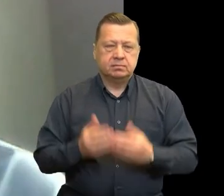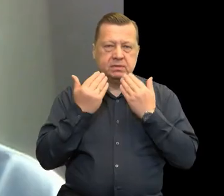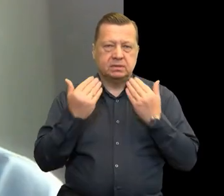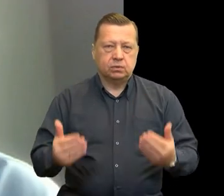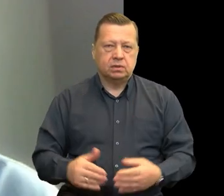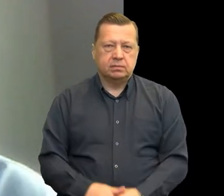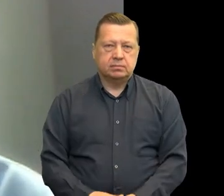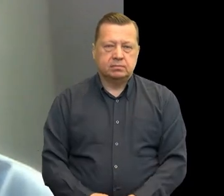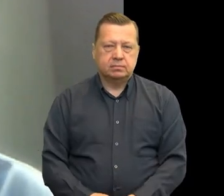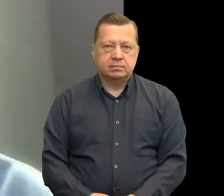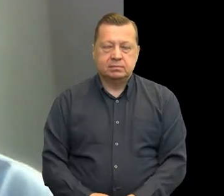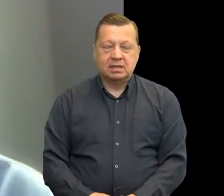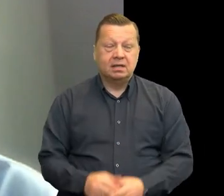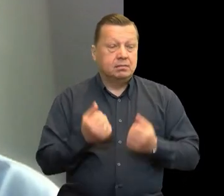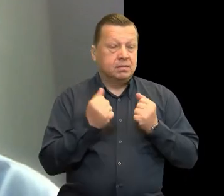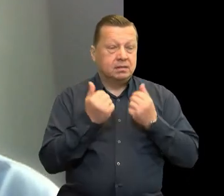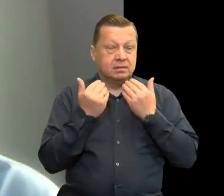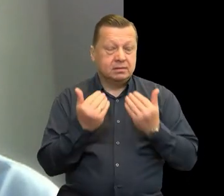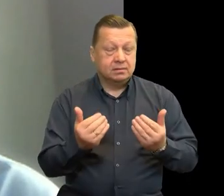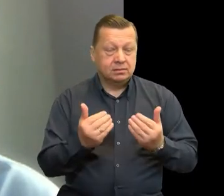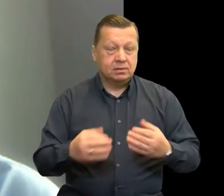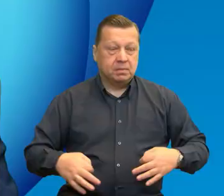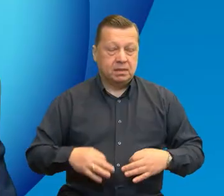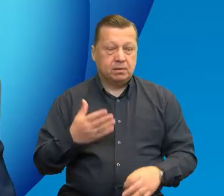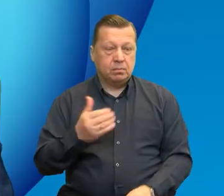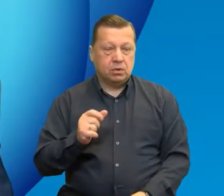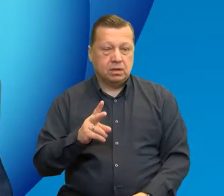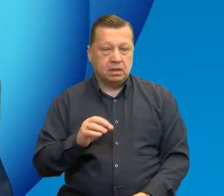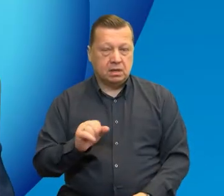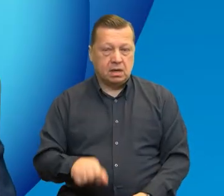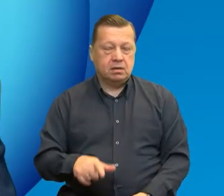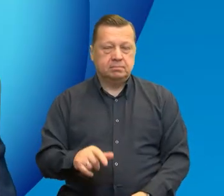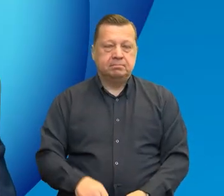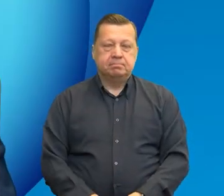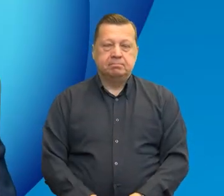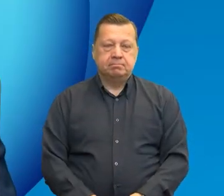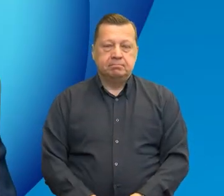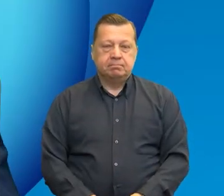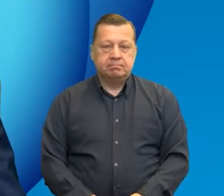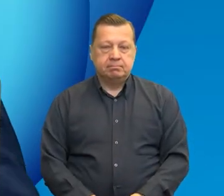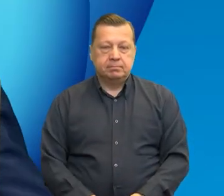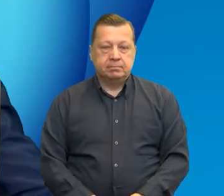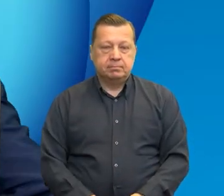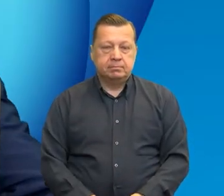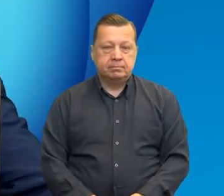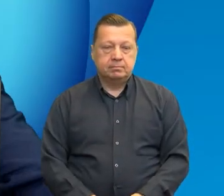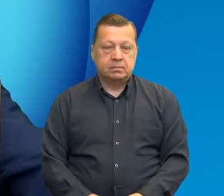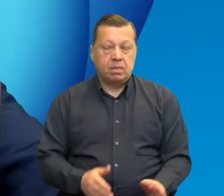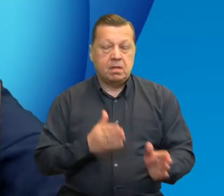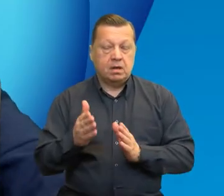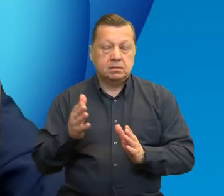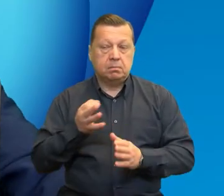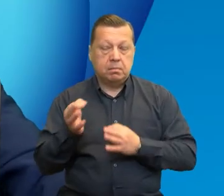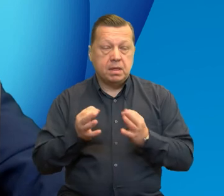bardzo. Bardzo Pani dziękujemy, Pani Moniko, za odpowiedź wyczerpującą. Czekamy na Państwa